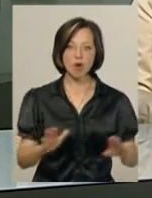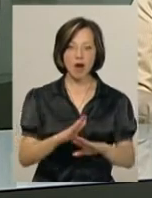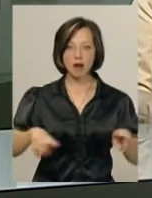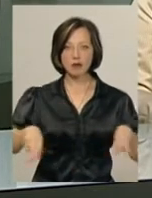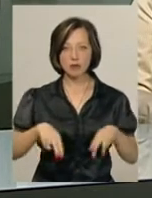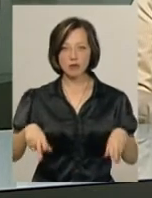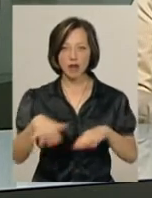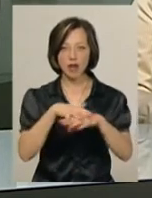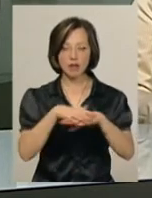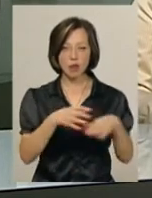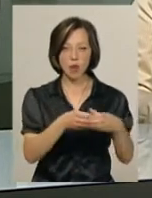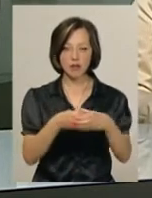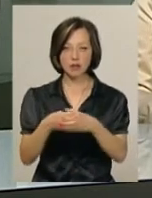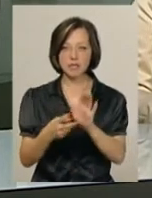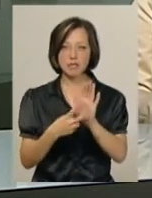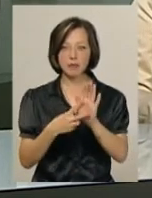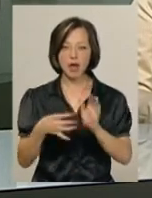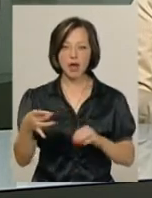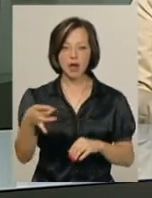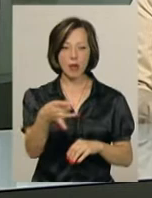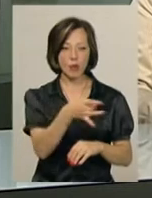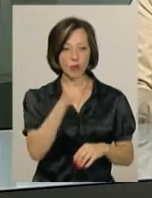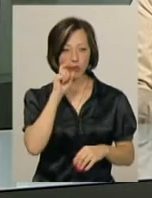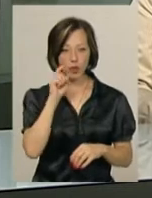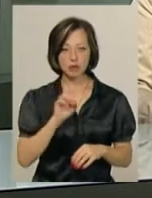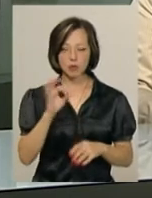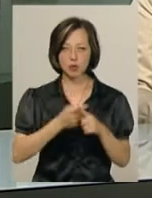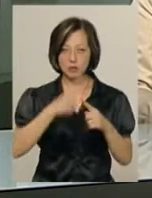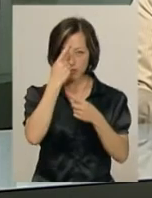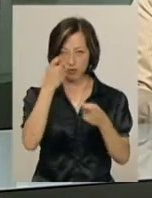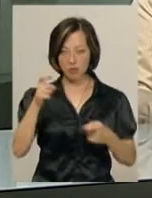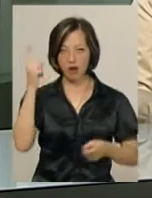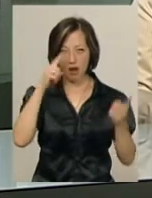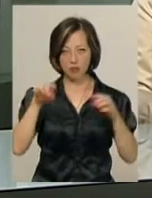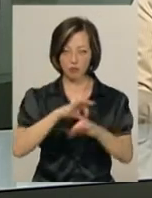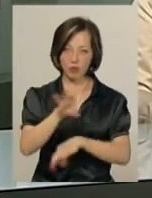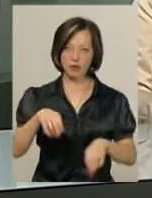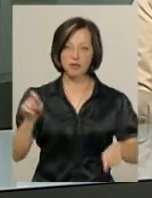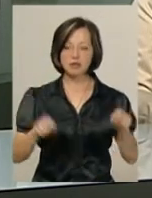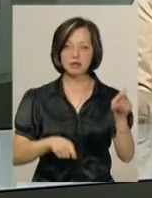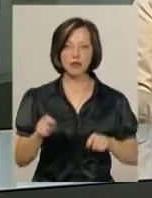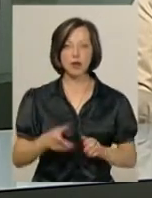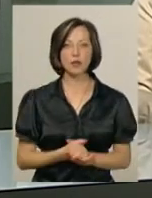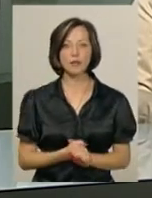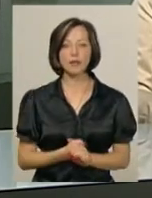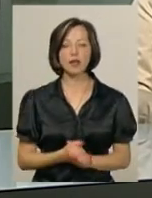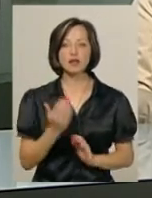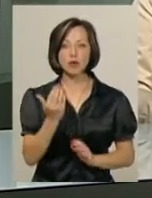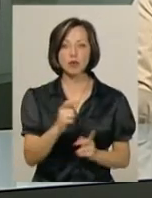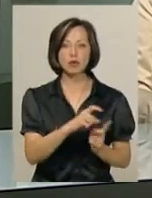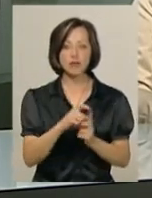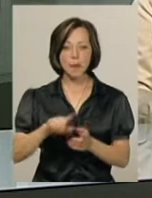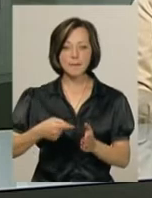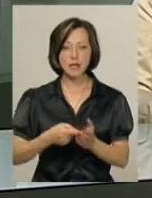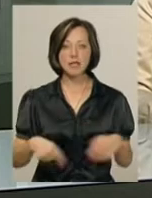та танцювальних етноколективів із семи регіонів України. Про це повідомив автор проєкту фестивалю Анатолій Біліванцев. За його словами,